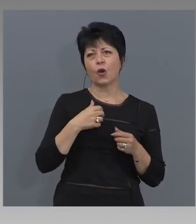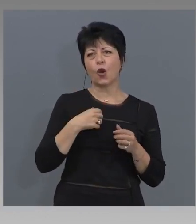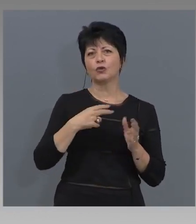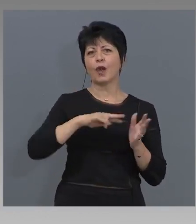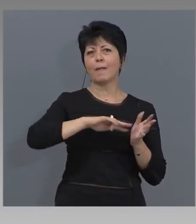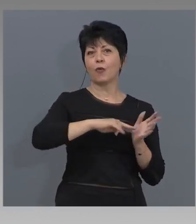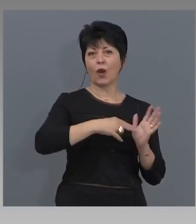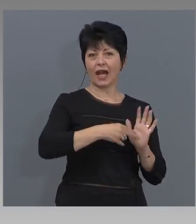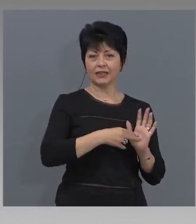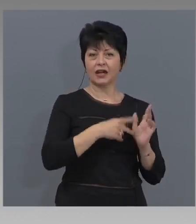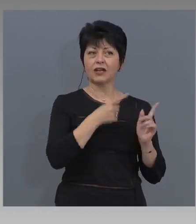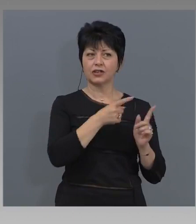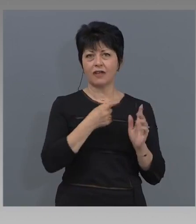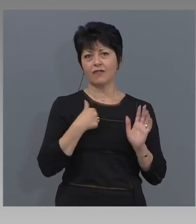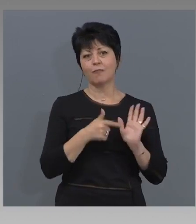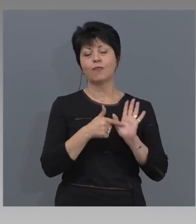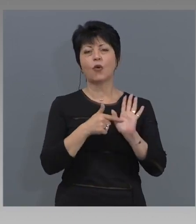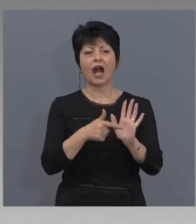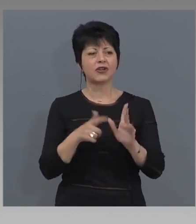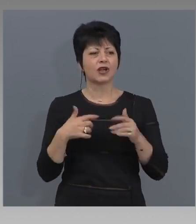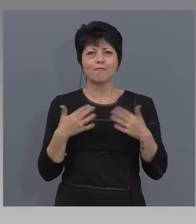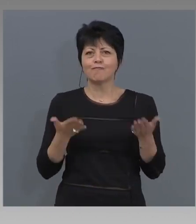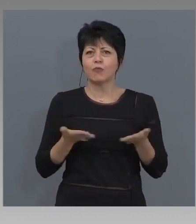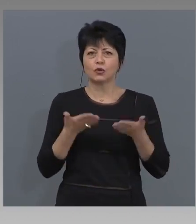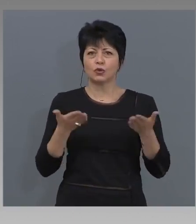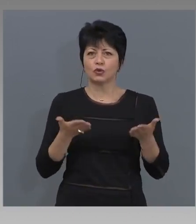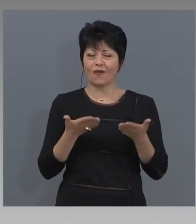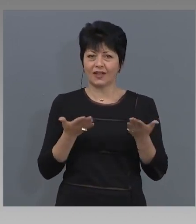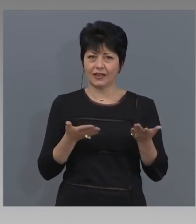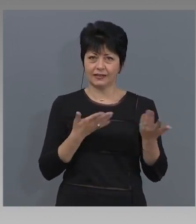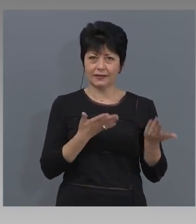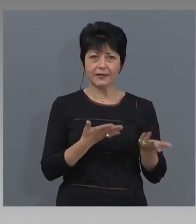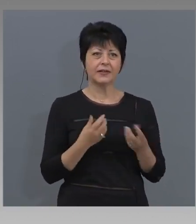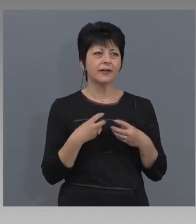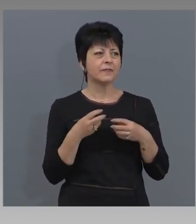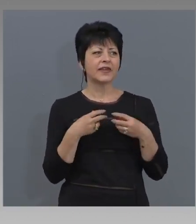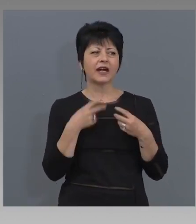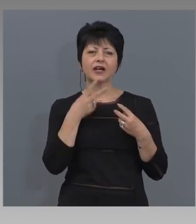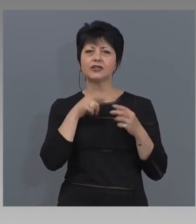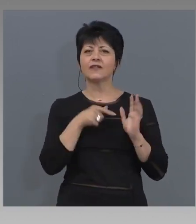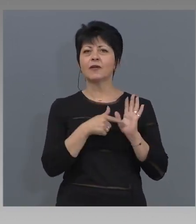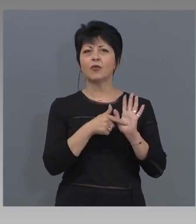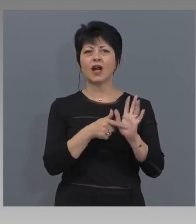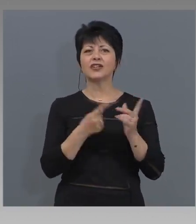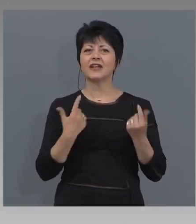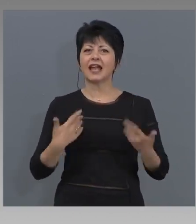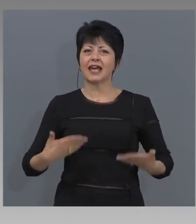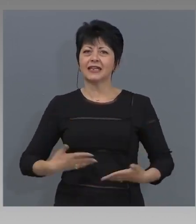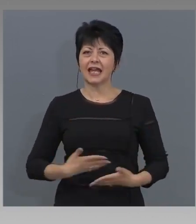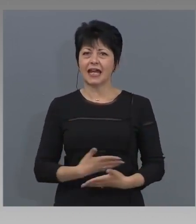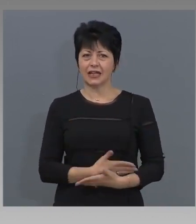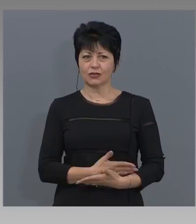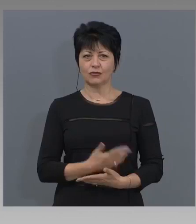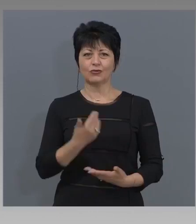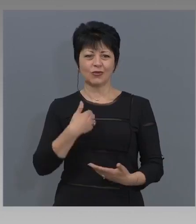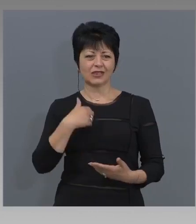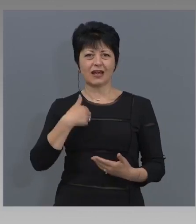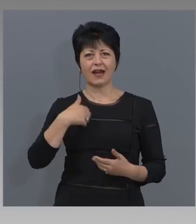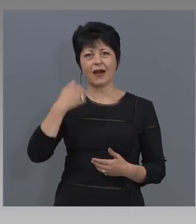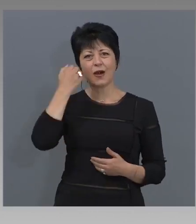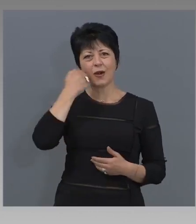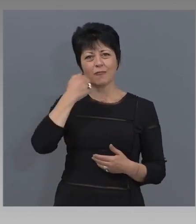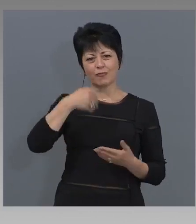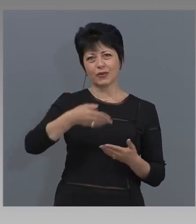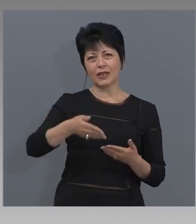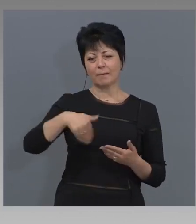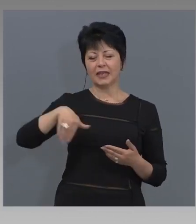цялата подготовка. Но аз искам да започна с това, което е, може би, най-интересното за потребителите във България, защото това е най-видимата част